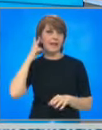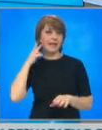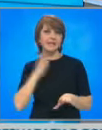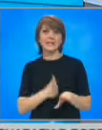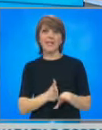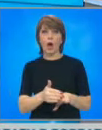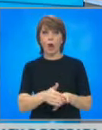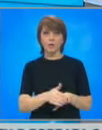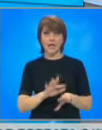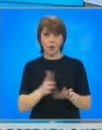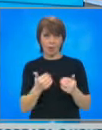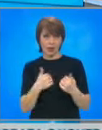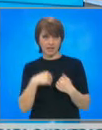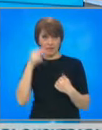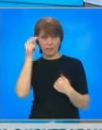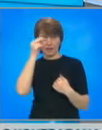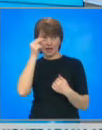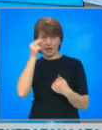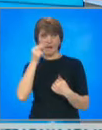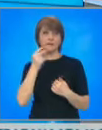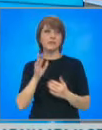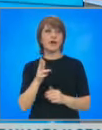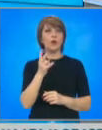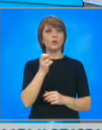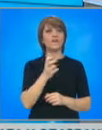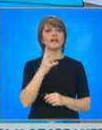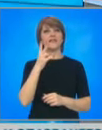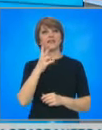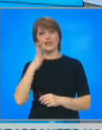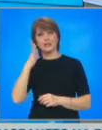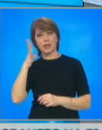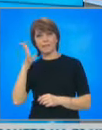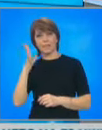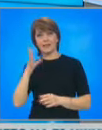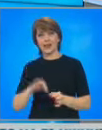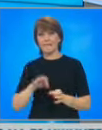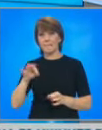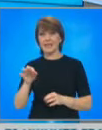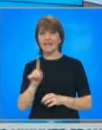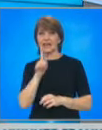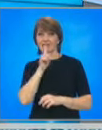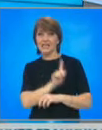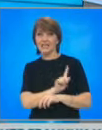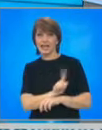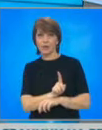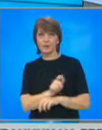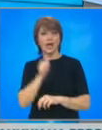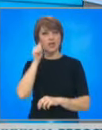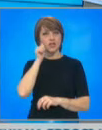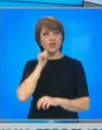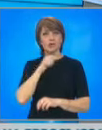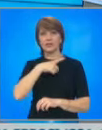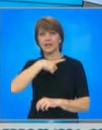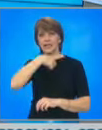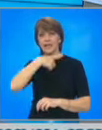И ако у нас поривите на вятъра са до около 20-25 метра в секунда, жълт и светло-зелен